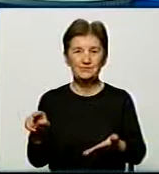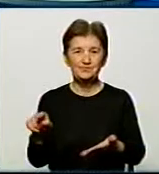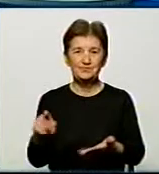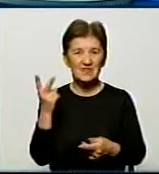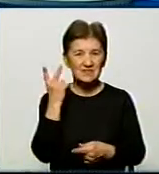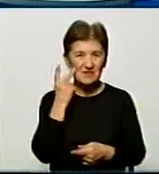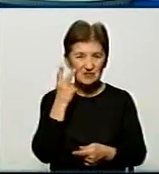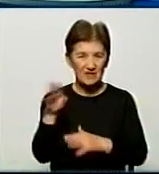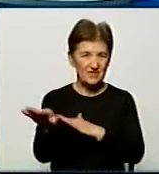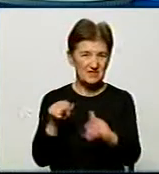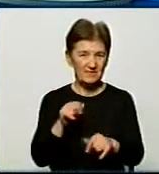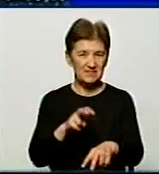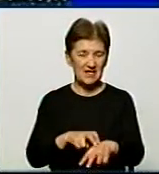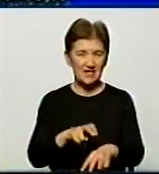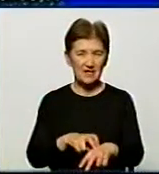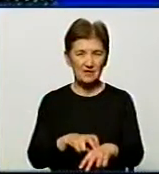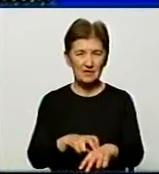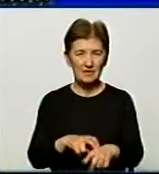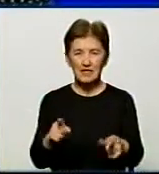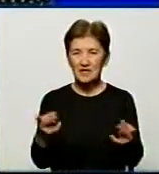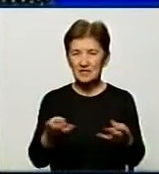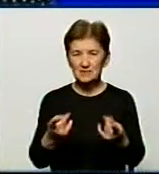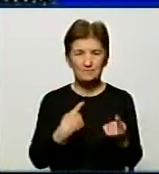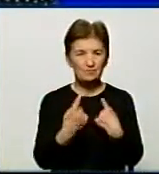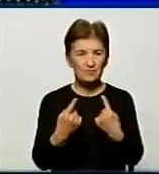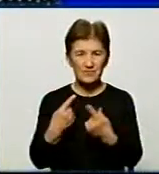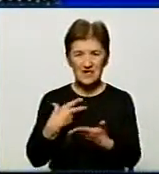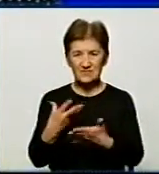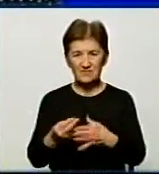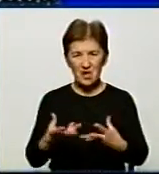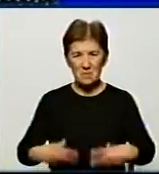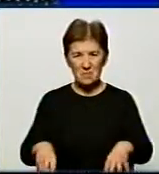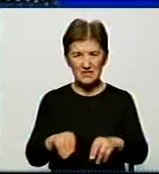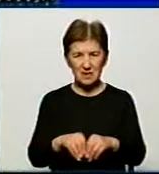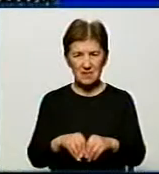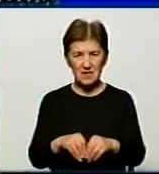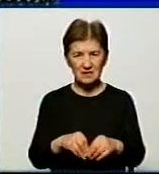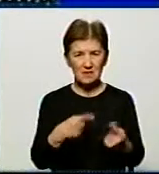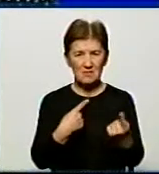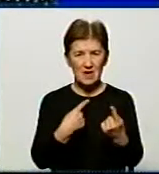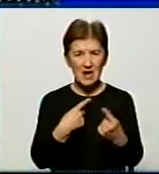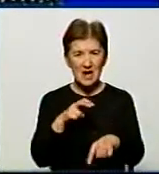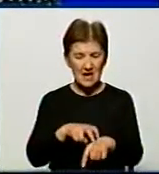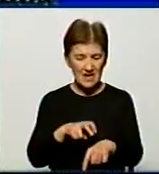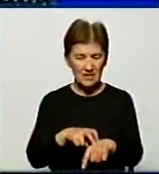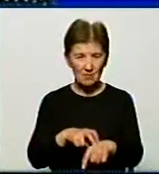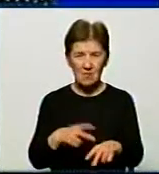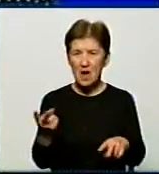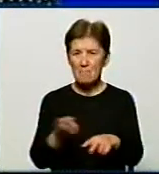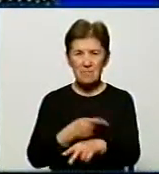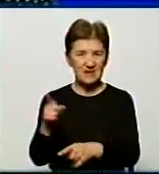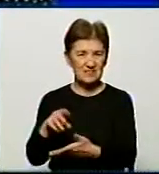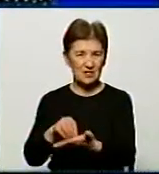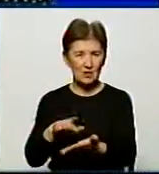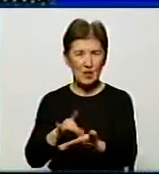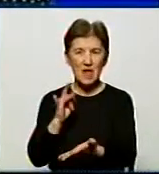Зараз ми маємо можливість спілкуватися із своїм сімейним лікарем без реєстратора в поліклініці,